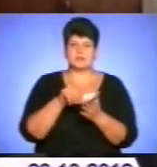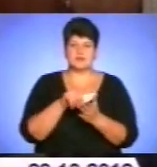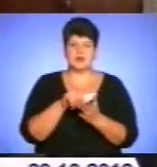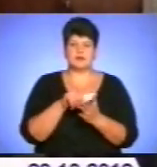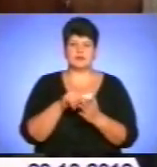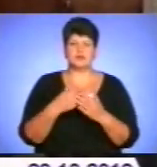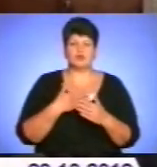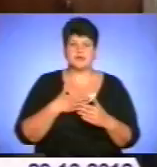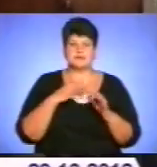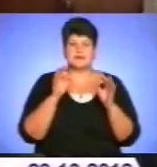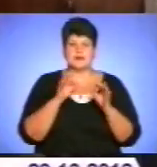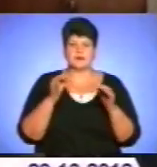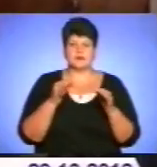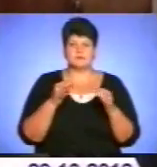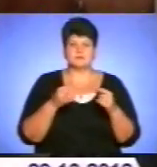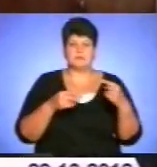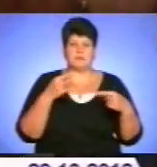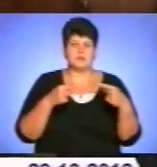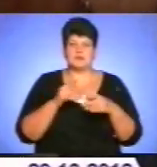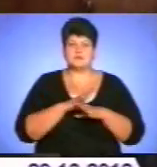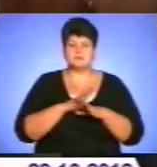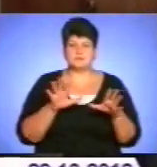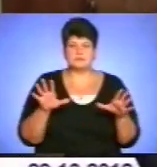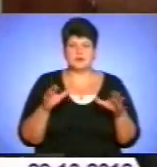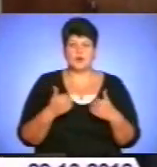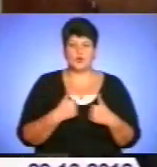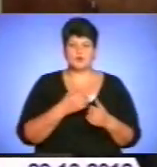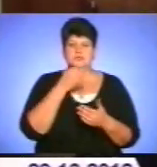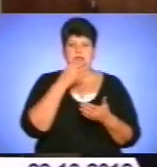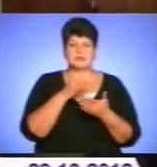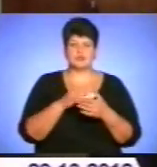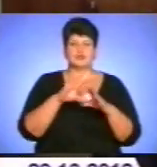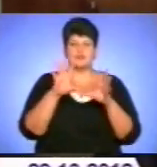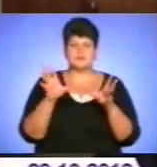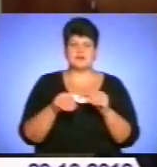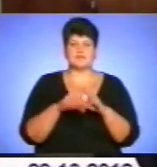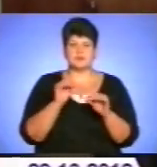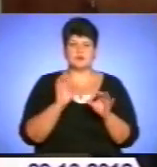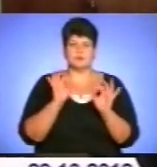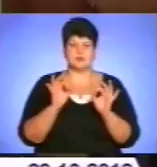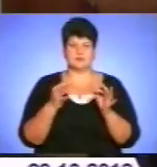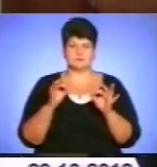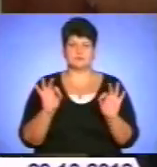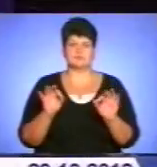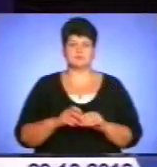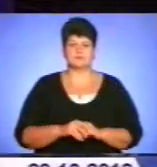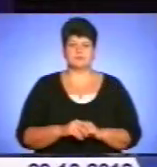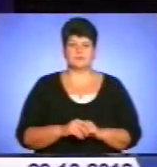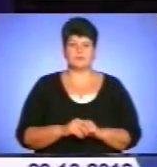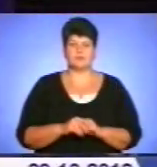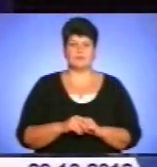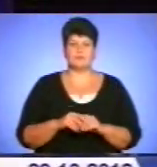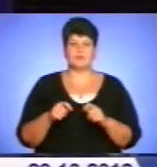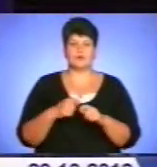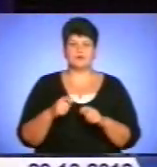до нас ніяких претензій не мали. Я просто хочу сказати, що все-таки відбулися вибори демографічні. Хоча порушень.